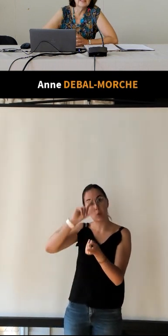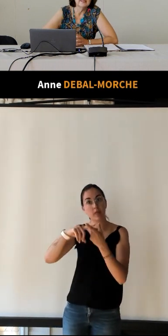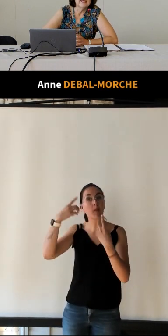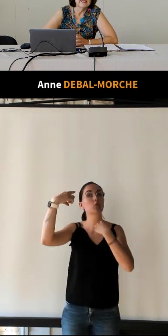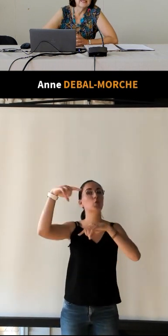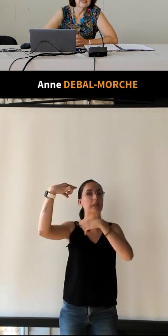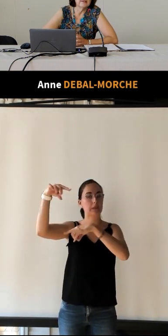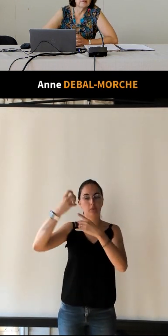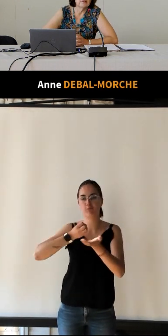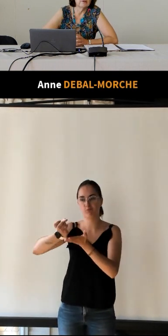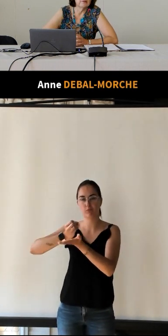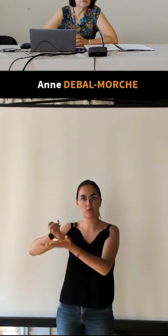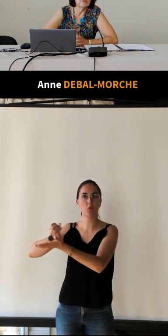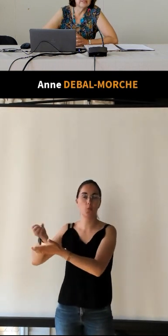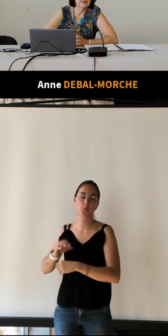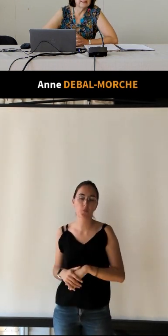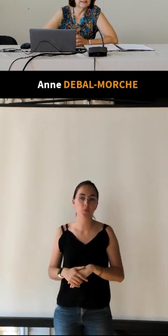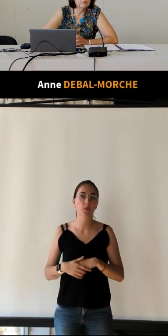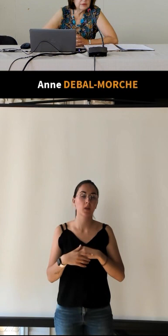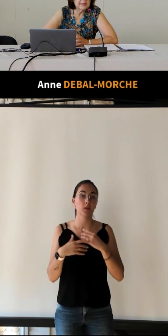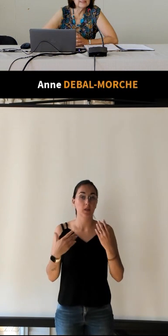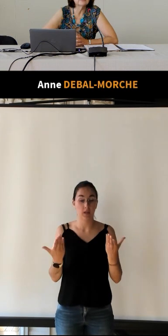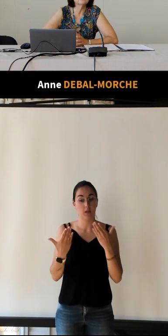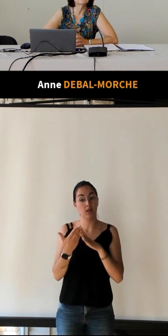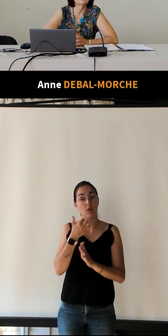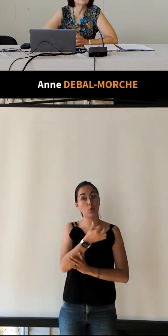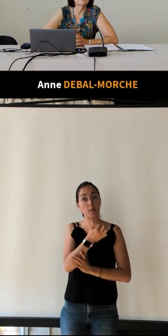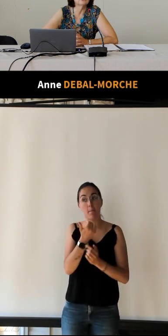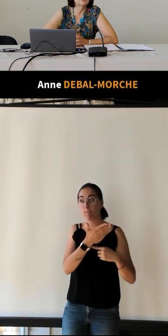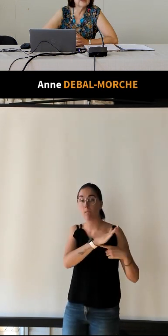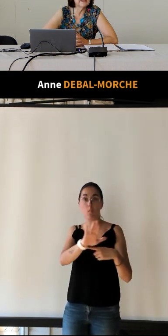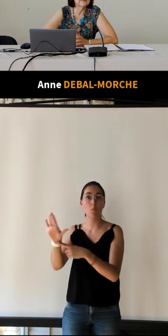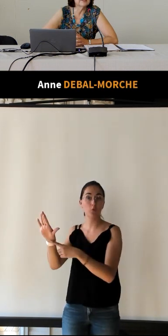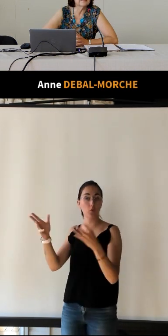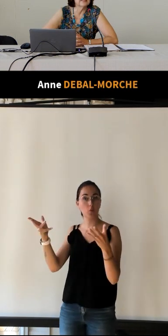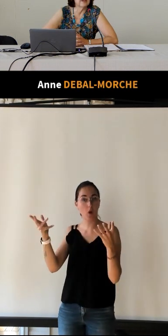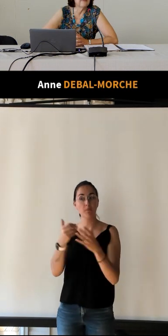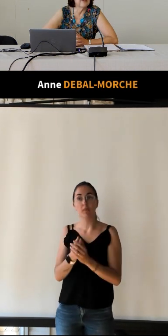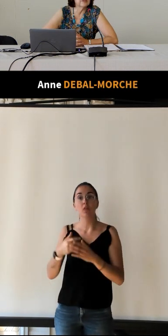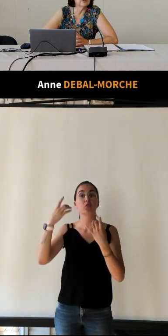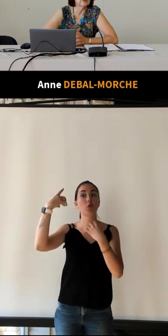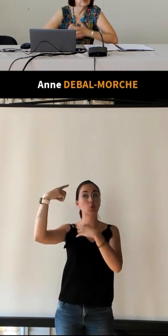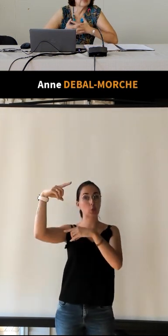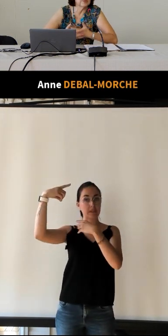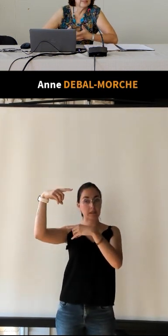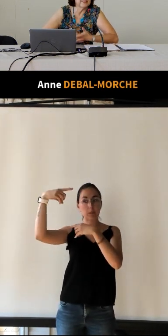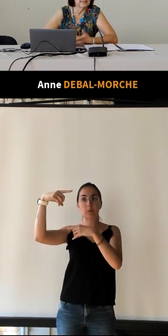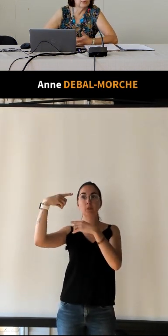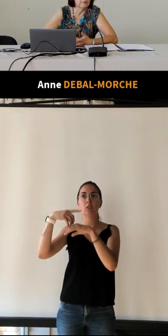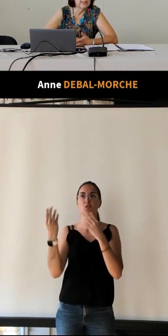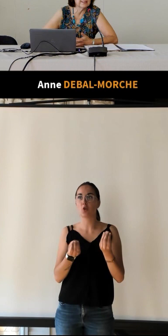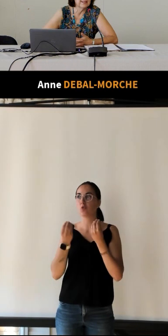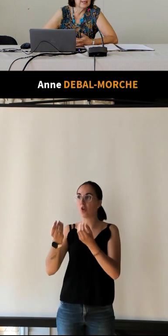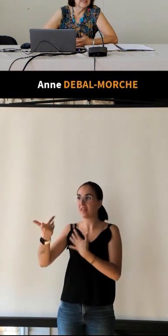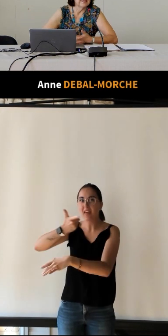et où il a démontré que le tourisme était un facteur de prospérité